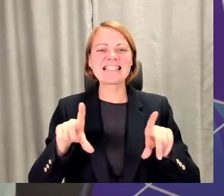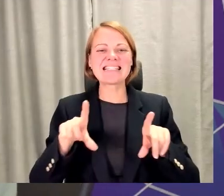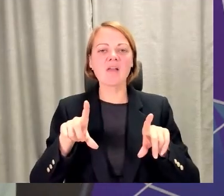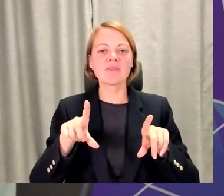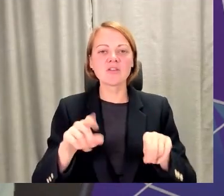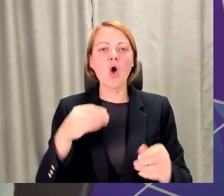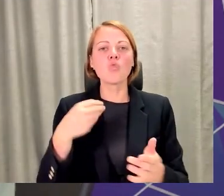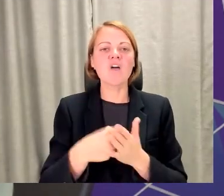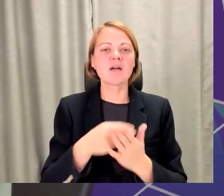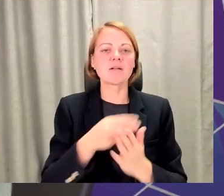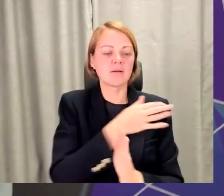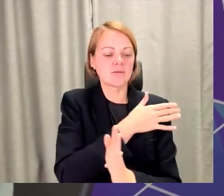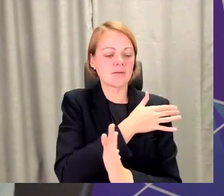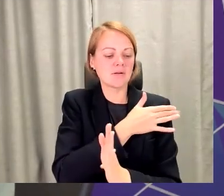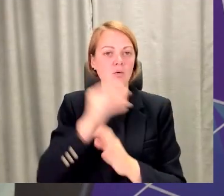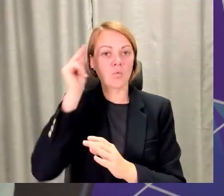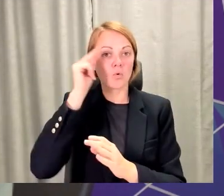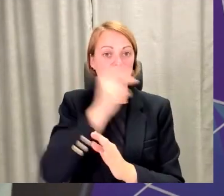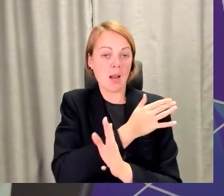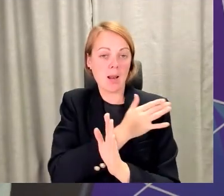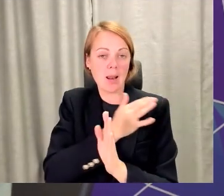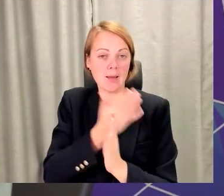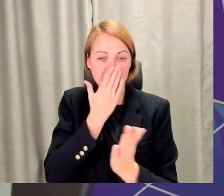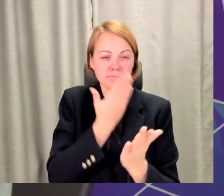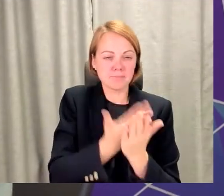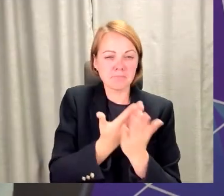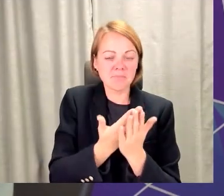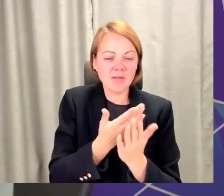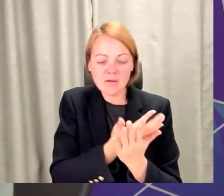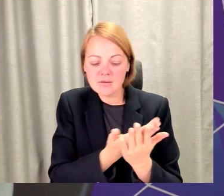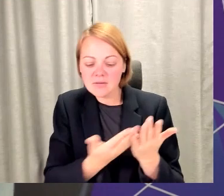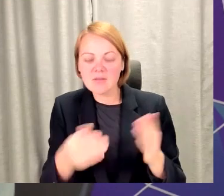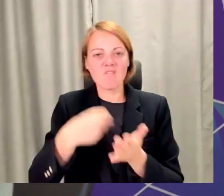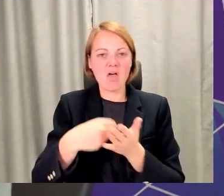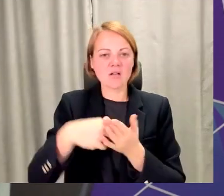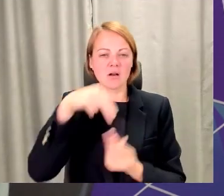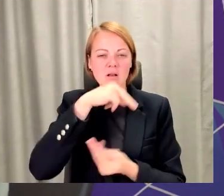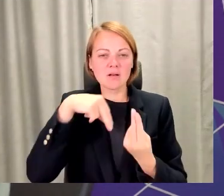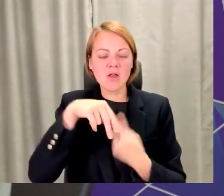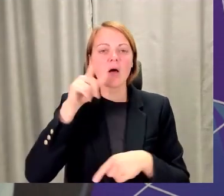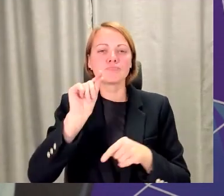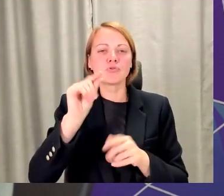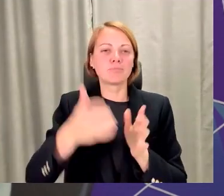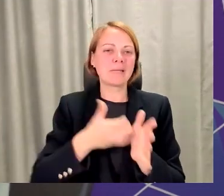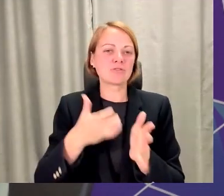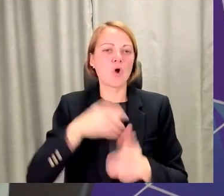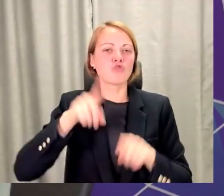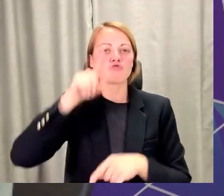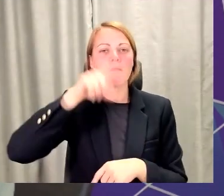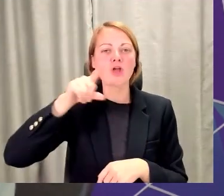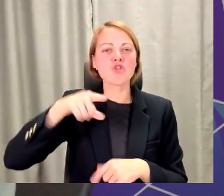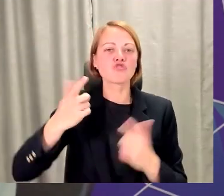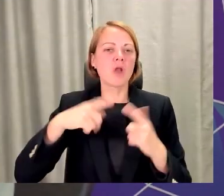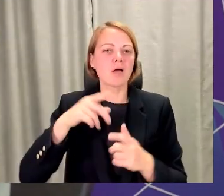un tur man var pateikt, ka tev vēl mazliet viņa pietrūks, tu vari dažu mēnešu laikā iegūt vēl tās trūkstošās, nokārtot